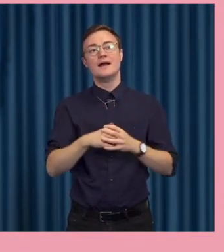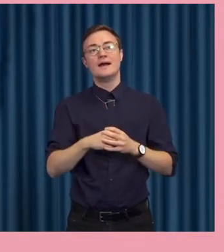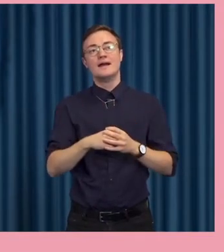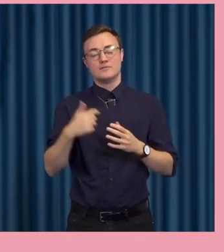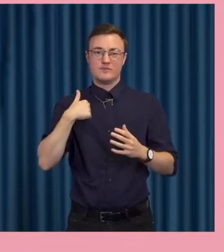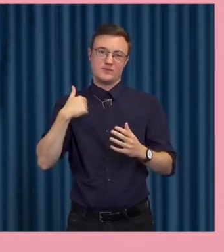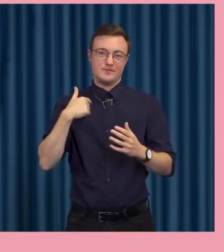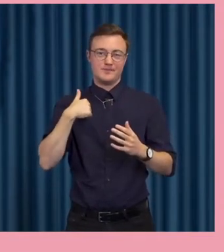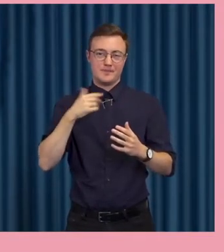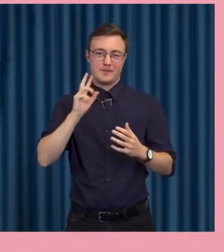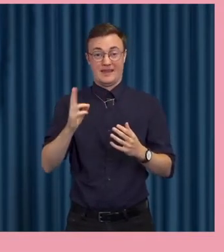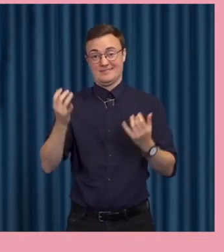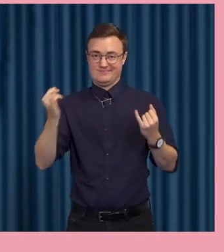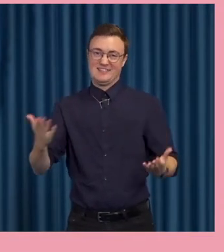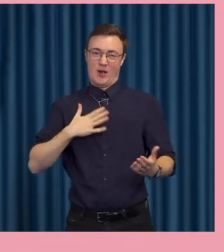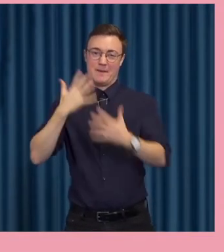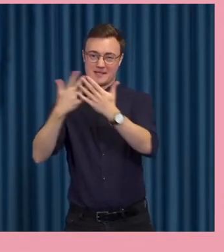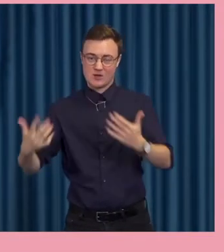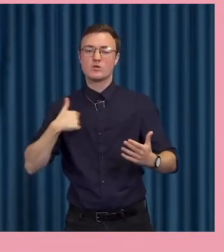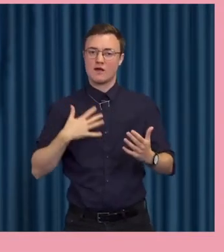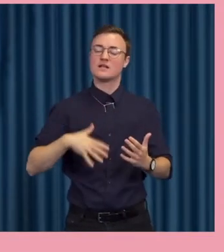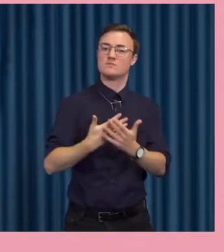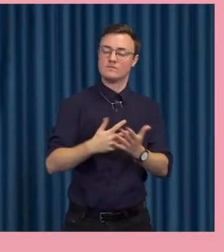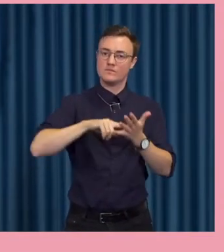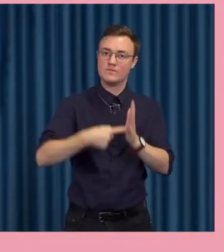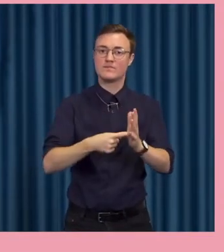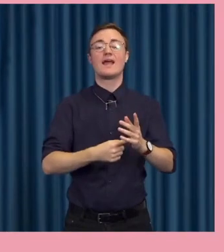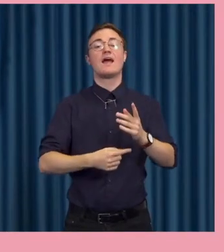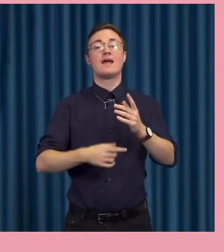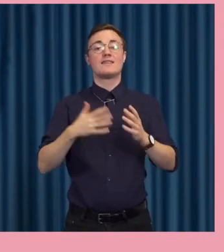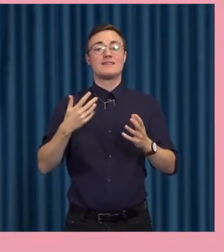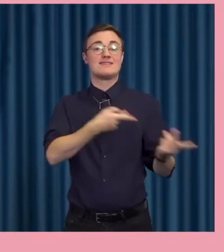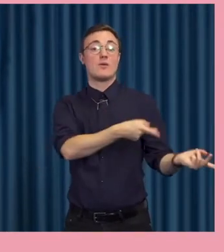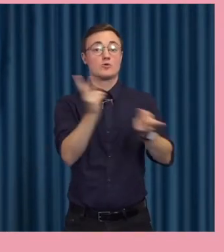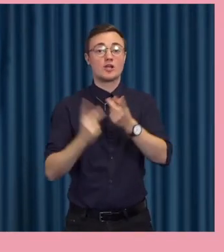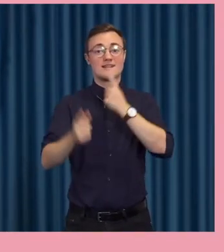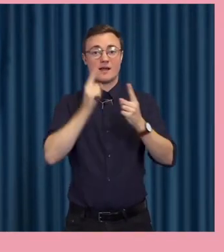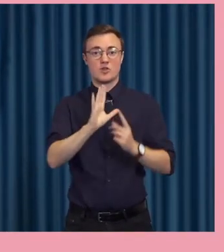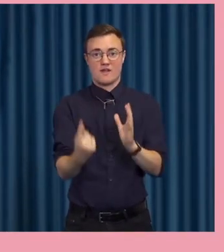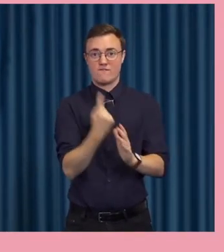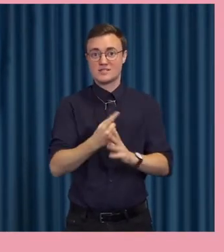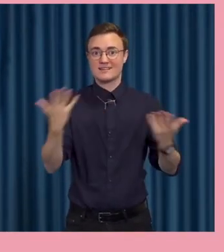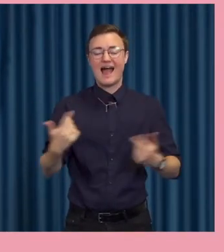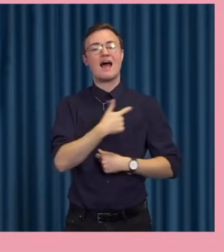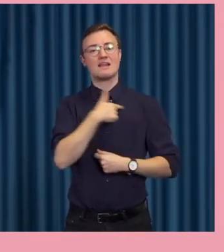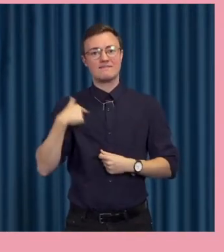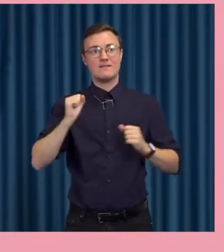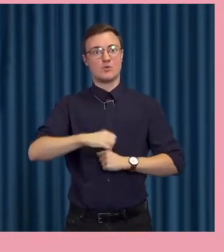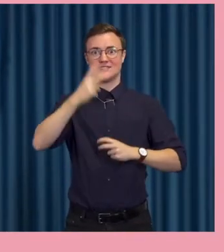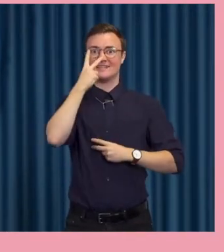jag argumenterar, och det kommer vara i dagens presentation, jag argumenterar för att det demokratiska samtalets förutsättningar behöver förstås i ljuset av